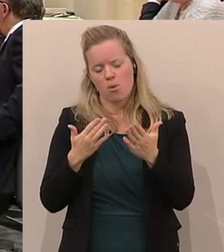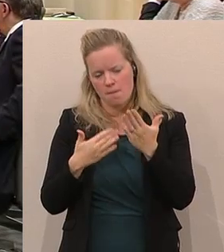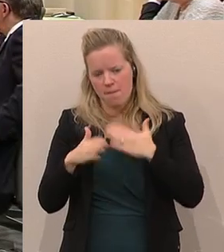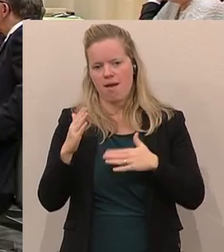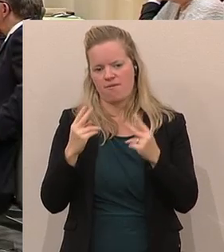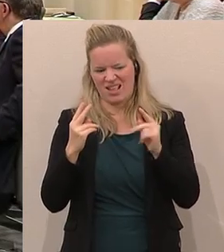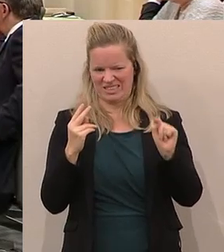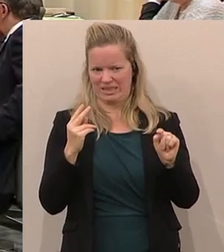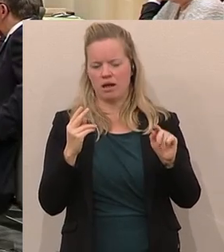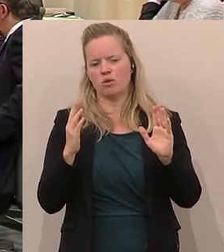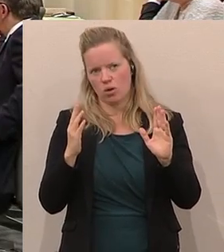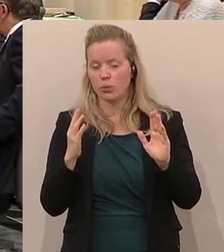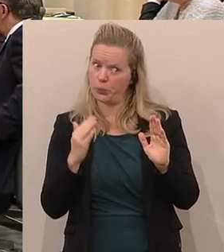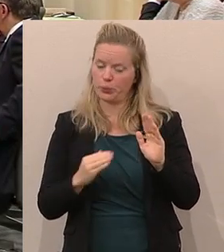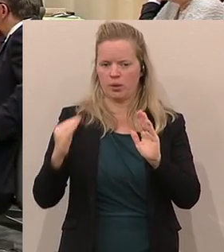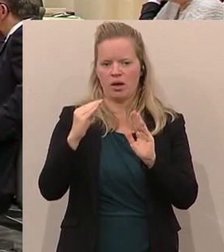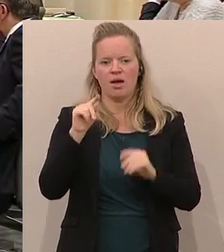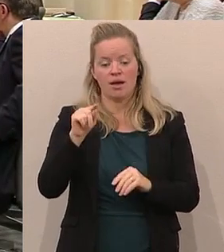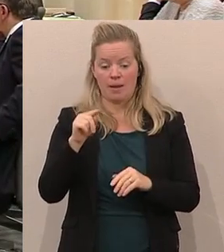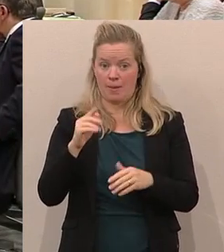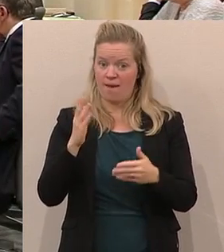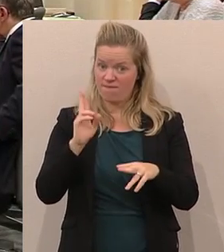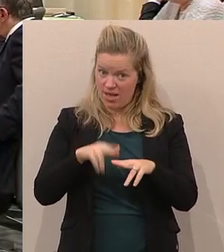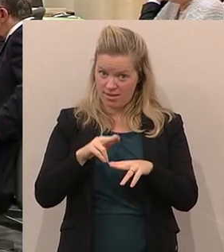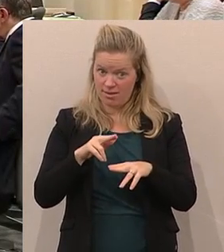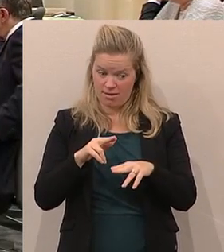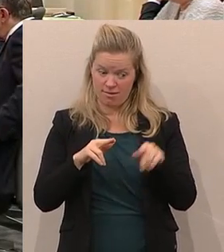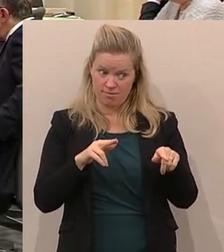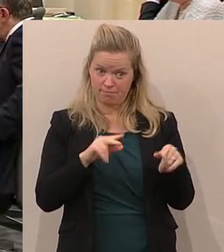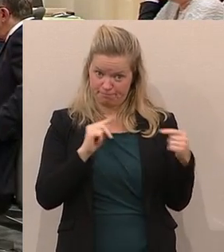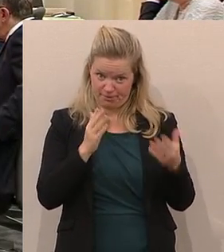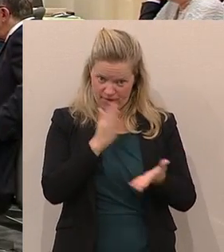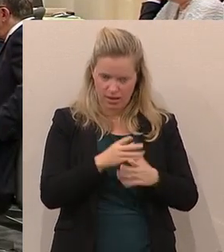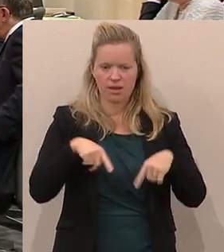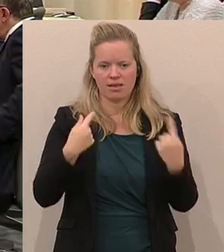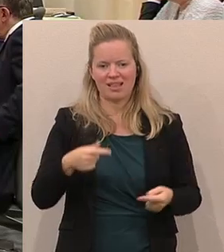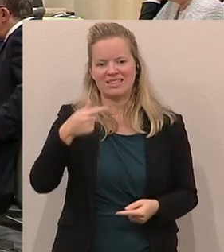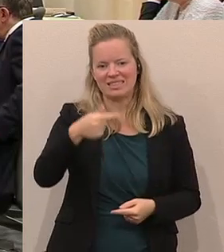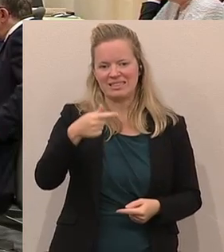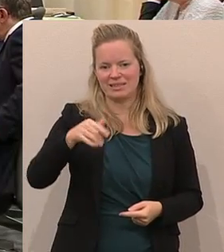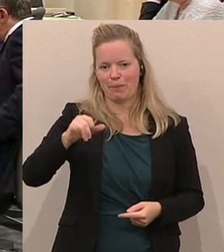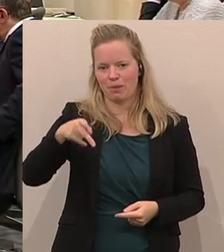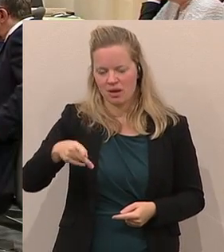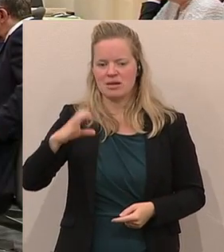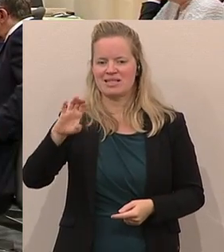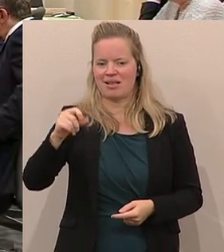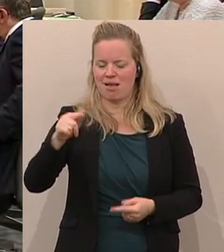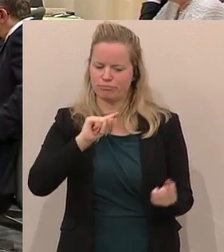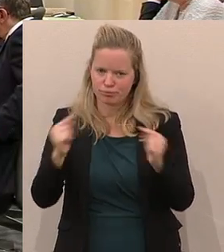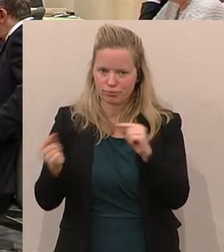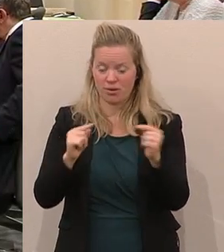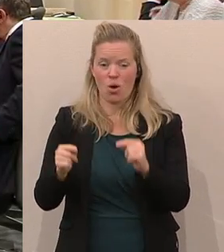Tagesordnungspunkt. Wir werden jetzt im Anschluss über das Thema TTIP und CETA reden. Wir haben einen ganz wichtigen Tagesordnungspunkt.